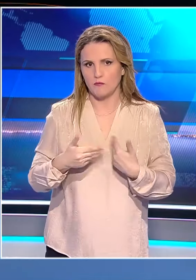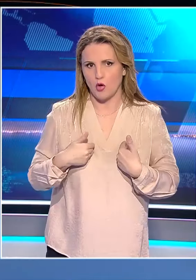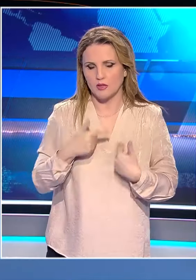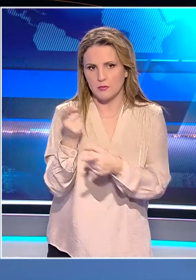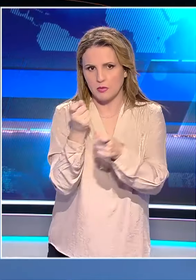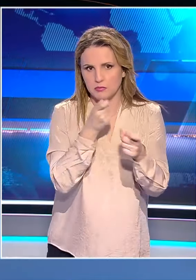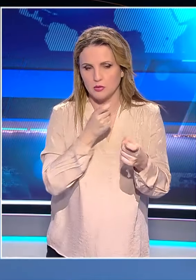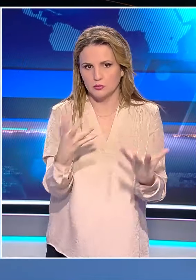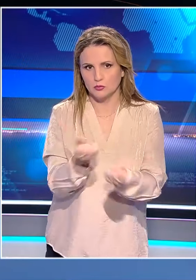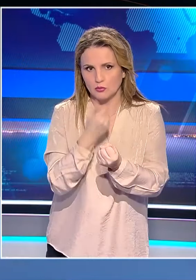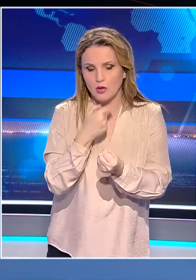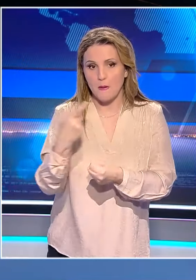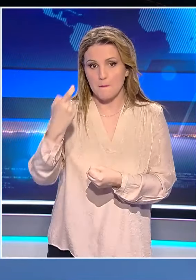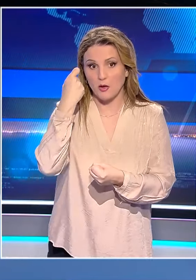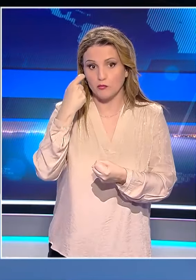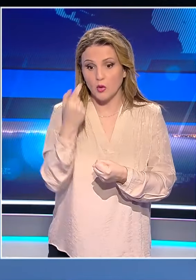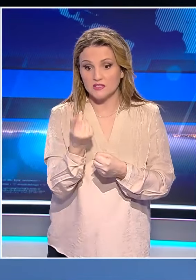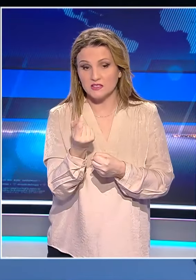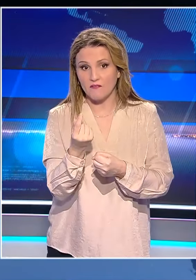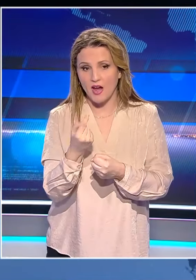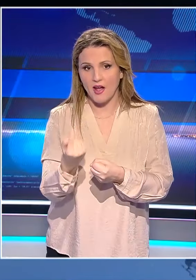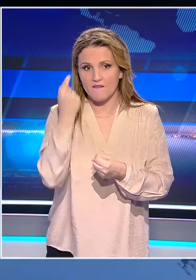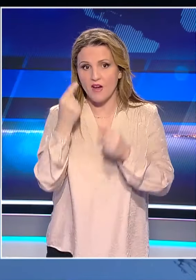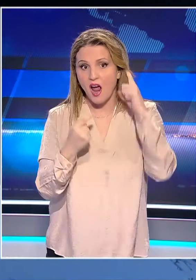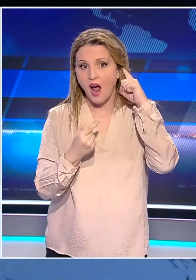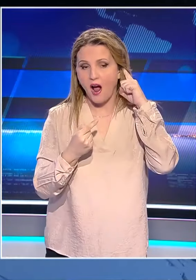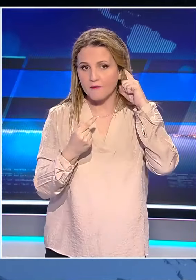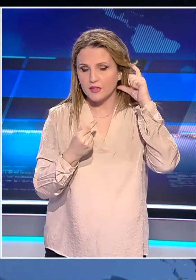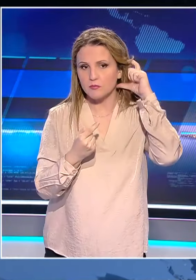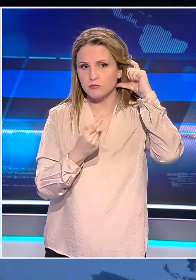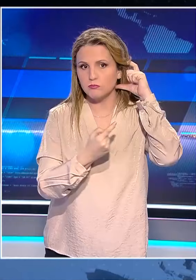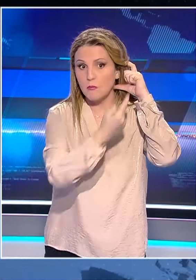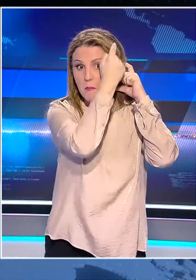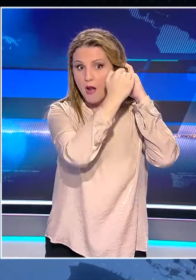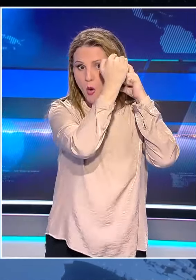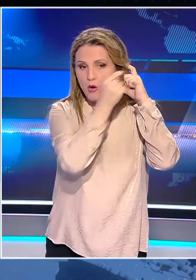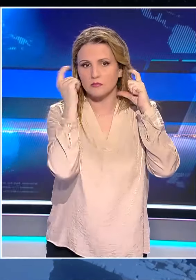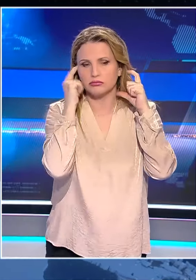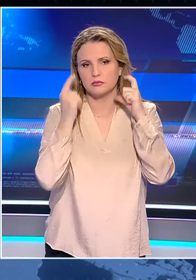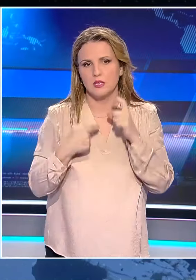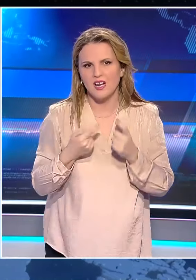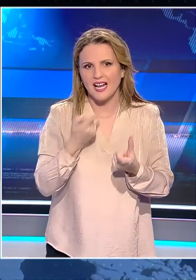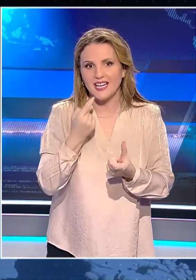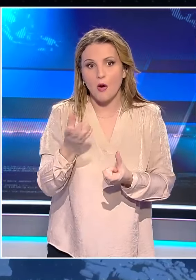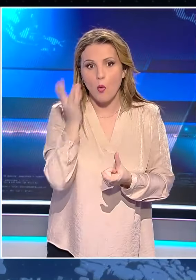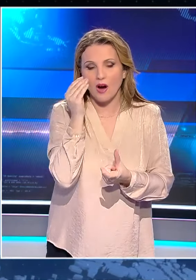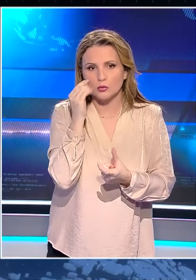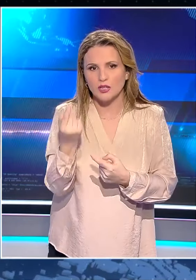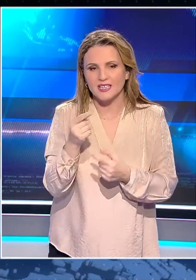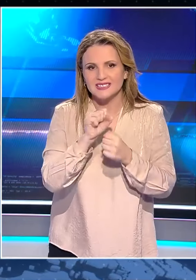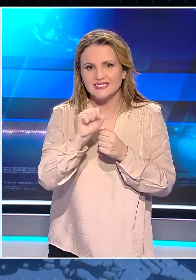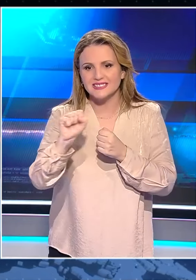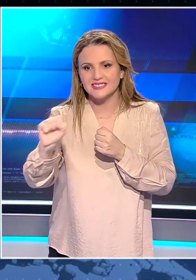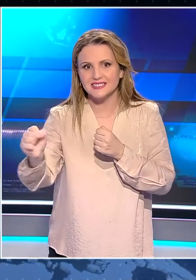πυροβολισμούς στη Μενσιλβάνια. Με πυροβόλησαν μια σφαίρα που τρύψε το πάνω μέρος του δεξιού μου αυτιού. Κατάλαβα αμέσως ότι κάτι δεν πήγαινε καλά όταν άκουσα έναν ήχος